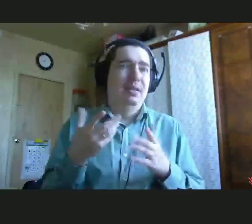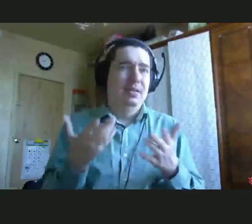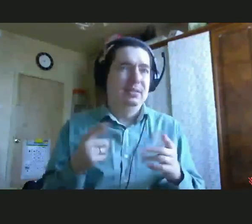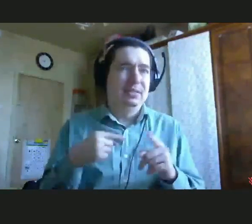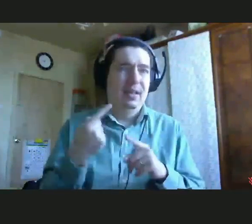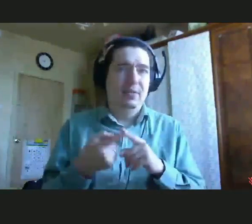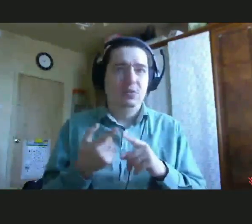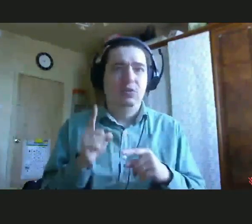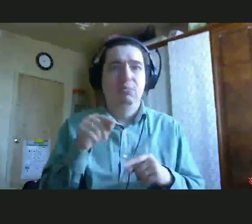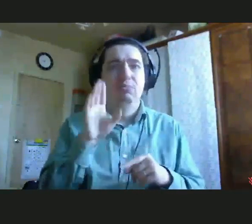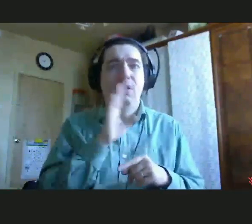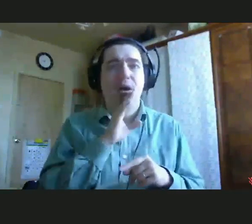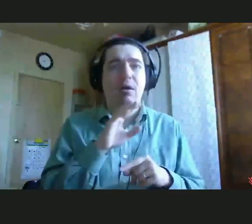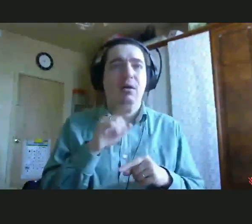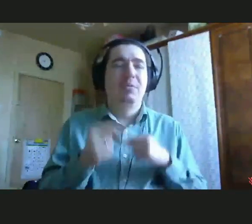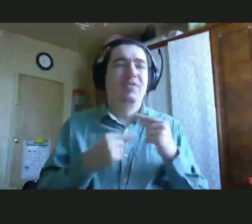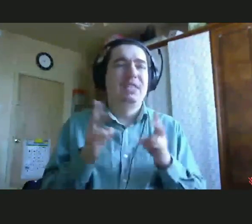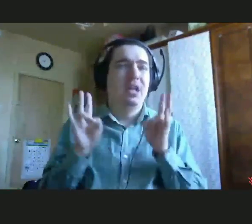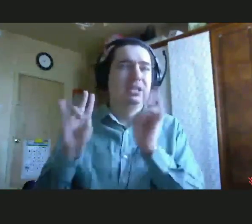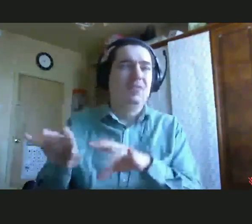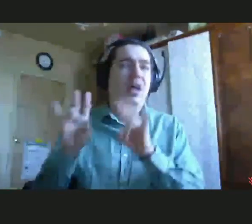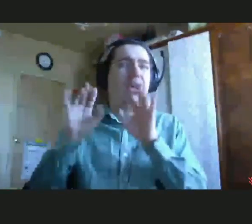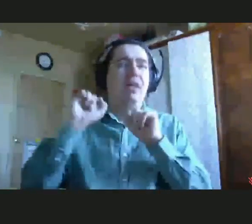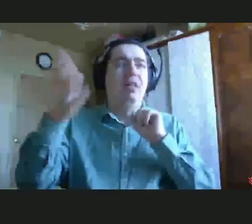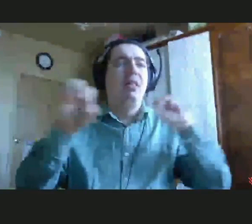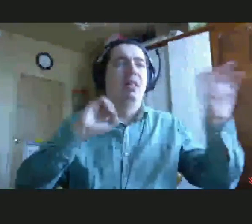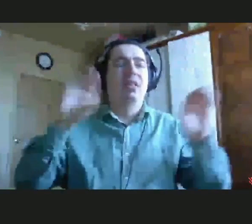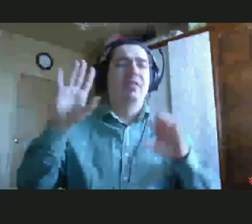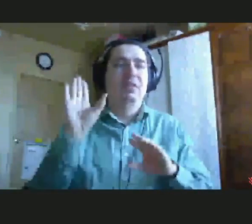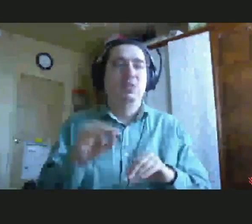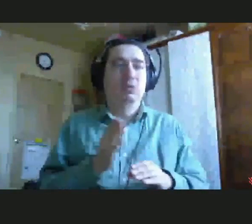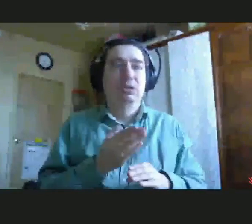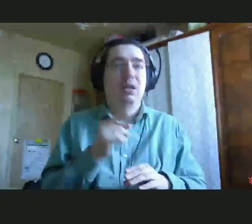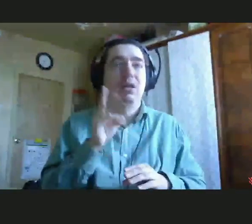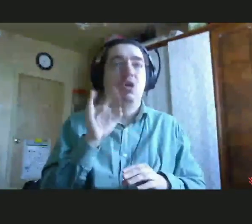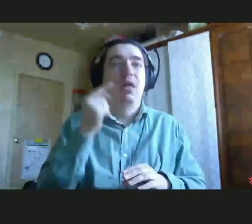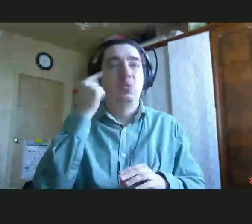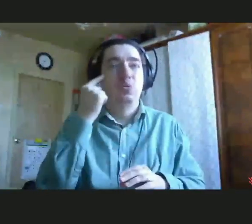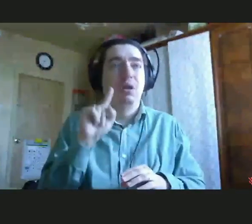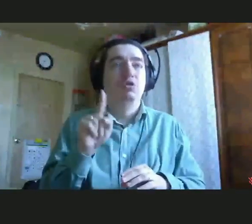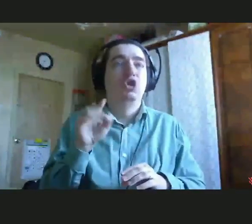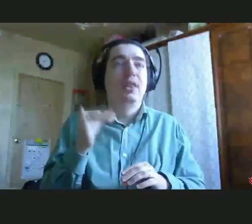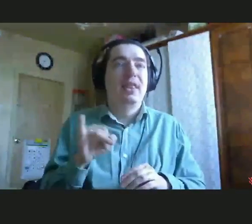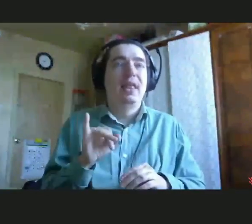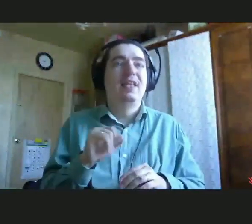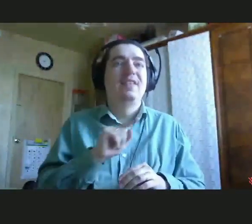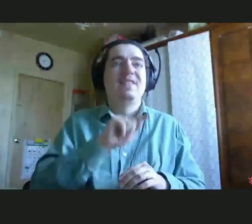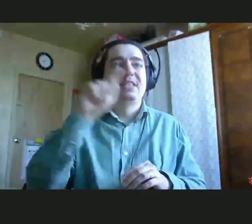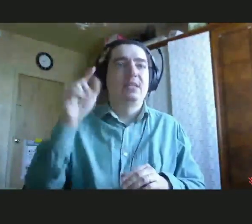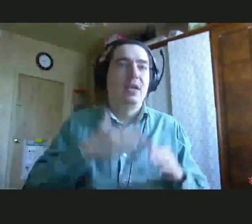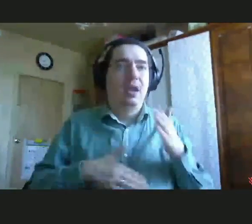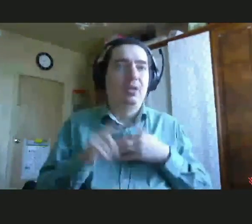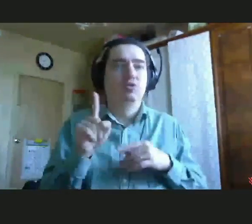что из-за того, что мама ее везде отправляла всю жизнь, она думала, что ей везде рады, что ее готовы принимать, что